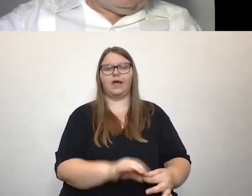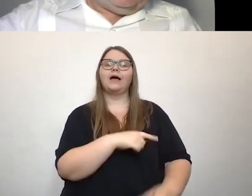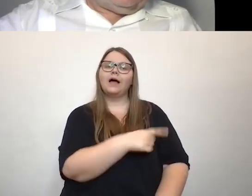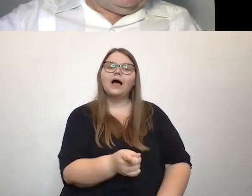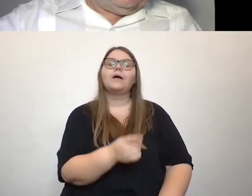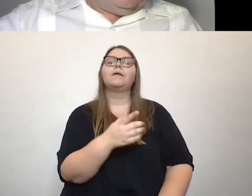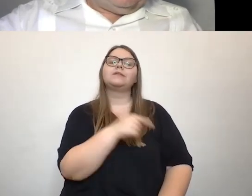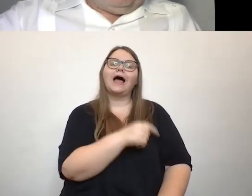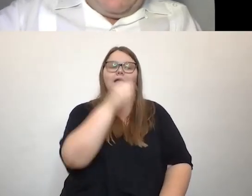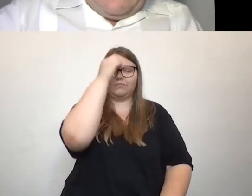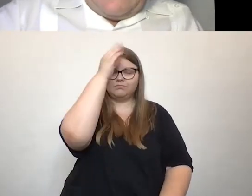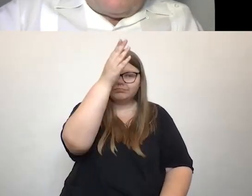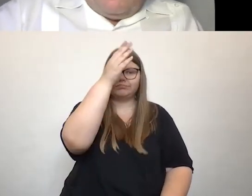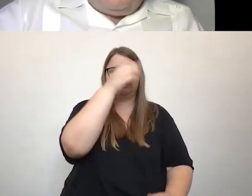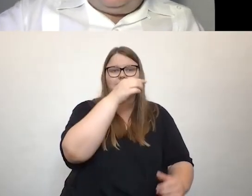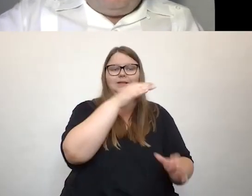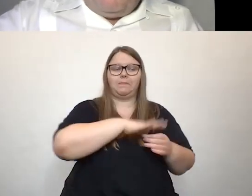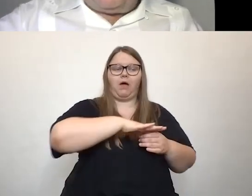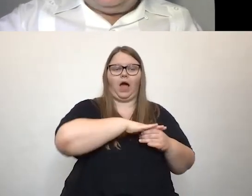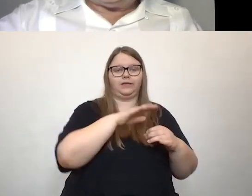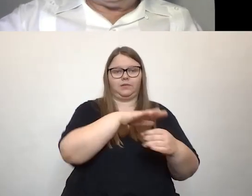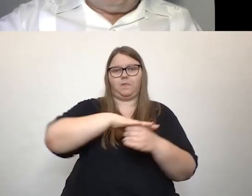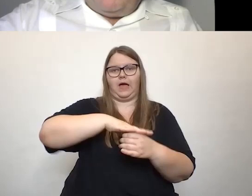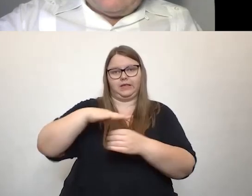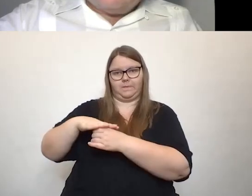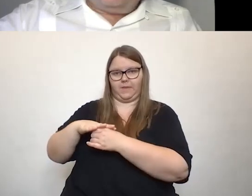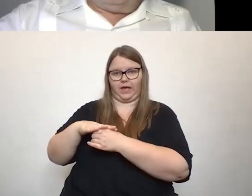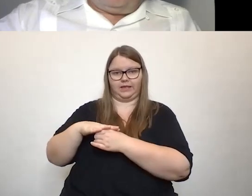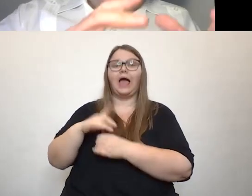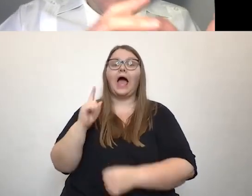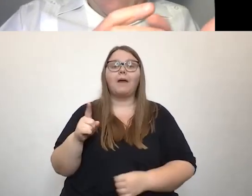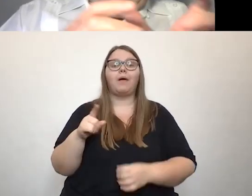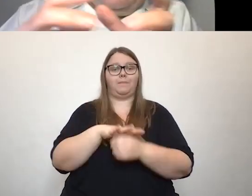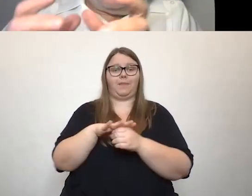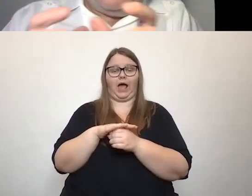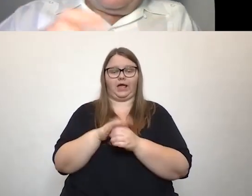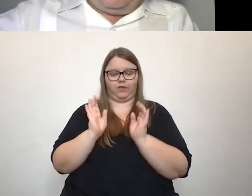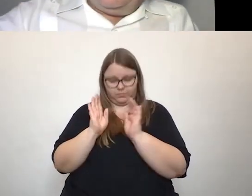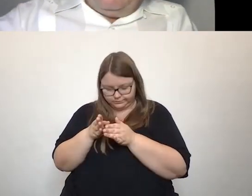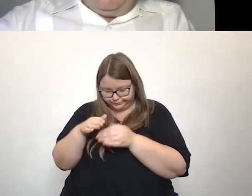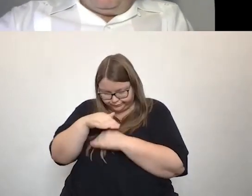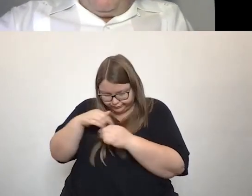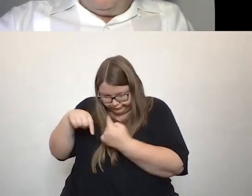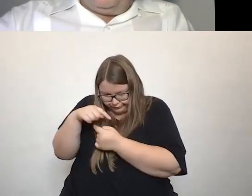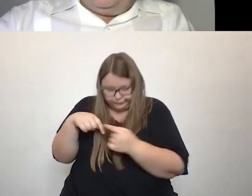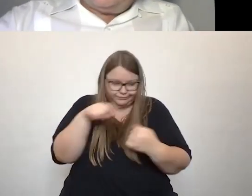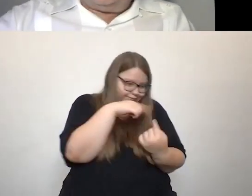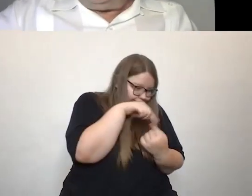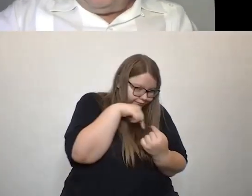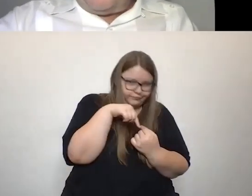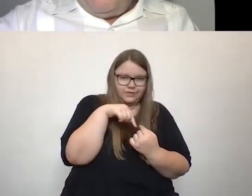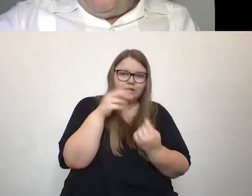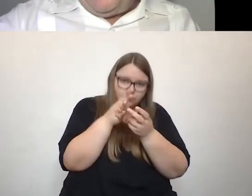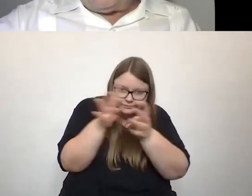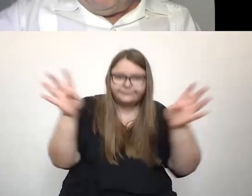ihre Expertise und der Bereich so inklusiver auch ist, ist immer noch sehr, sehr sauber in seinen eigenen kleinen Territorien unterwegs